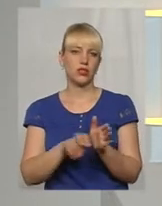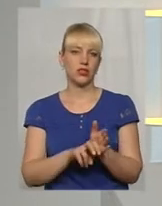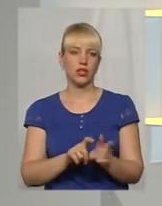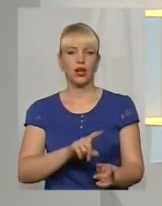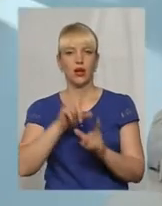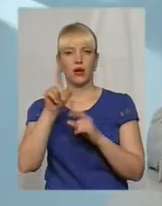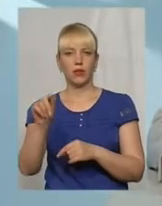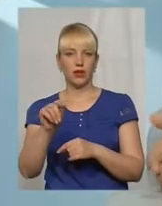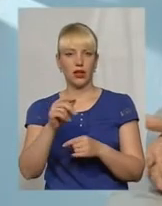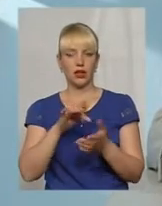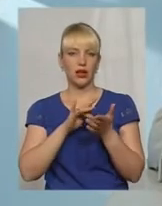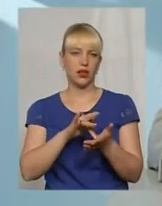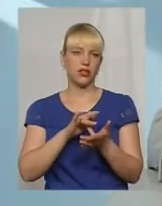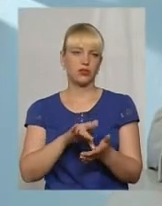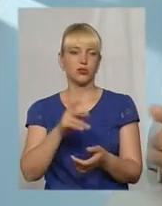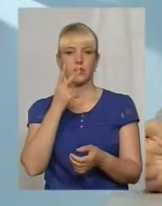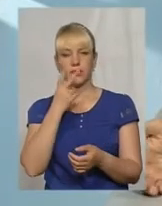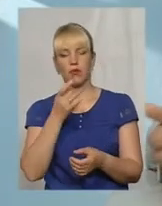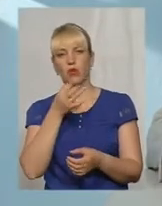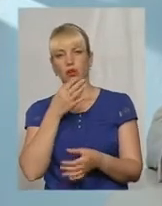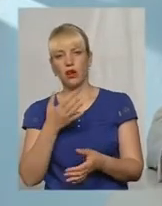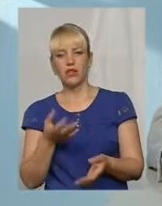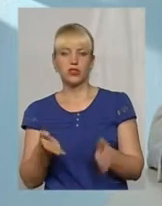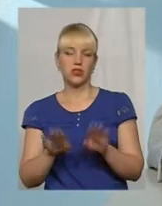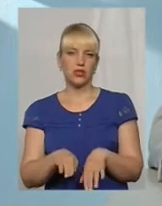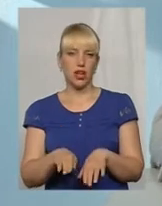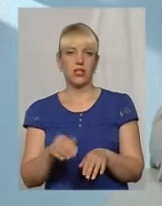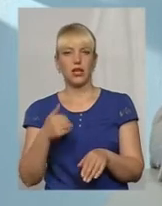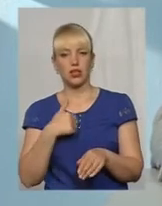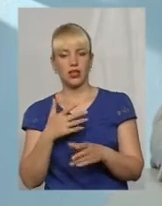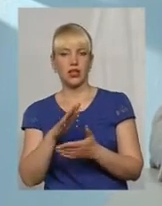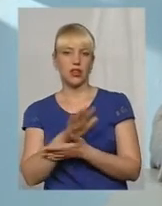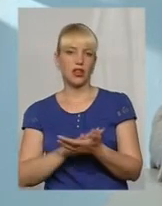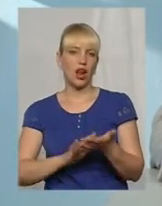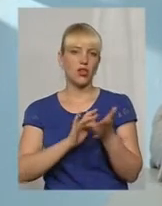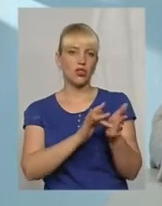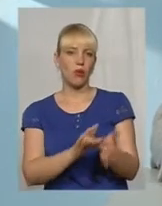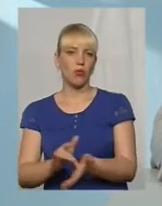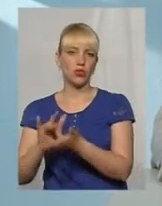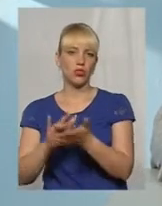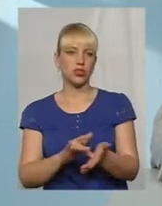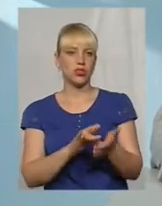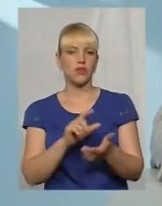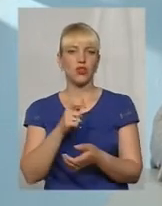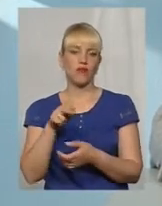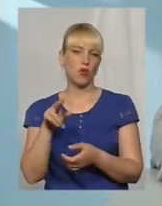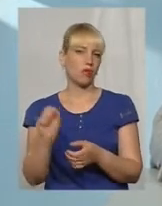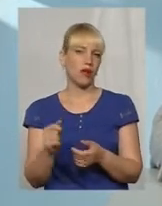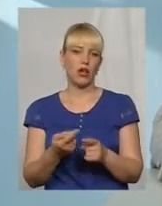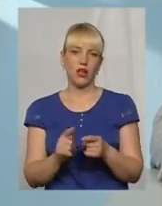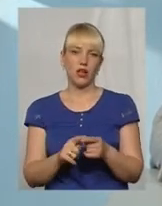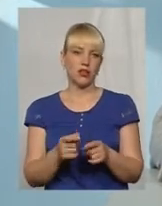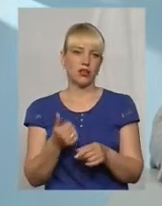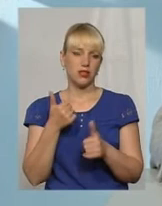поїхали в страну, понравилось им, остались, захотят, могут дальше ехать, путешествовать по Європе. Сейчас это еще